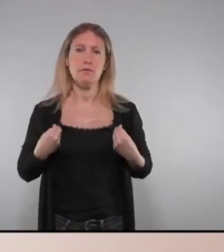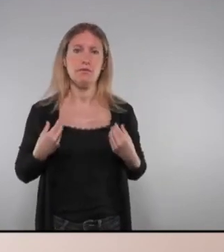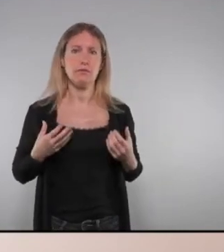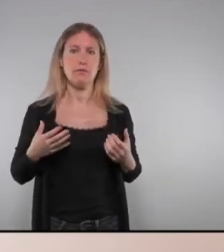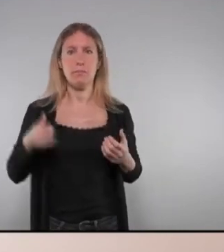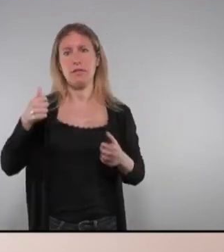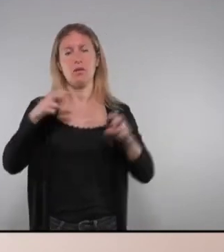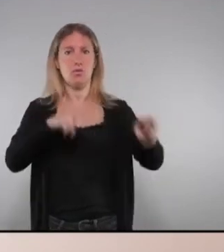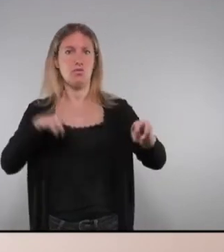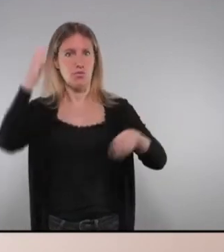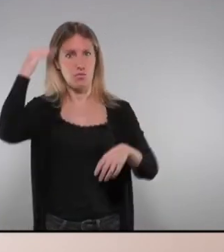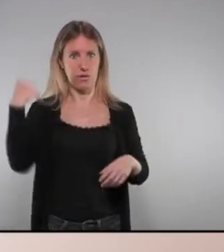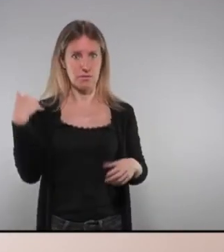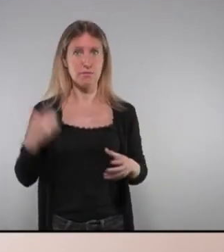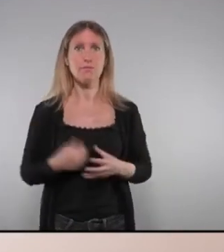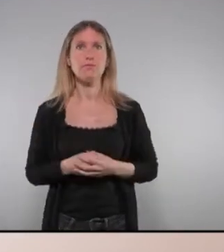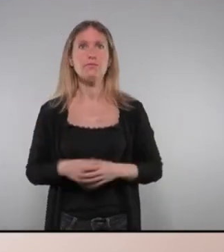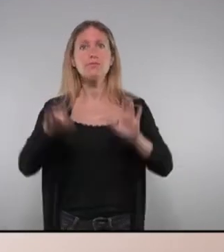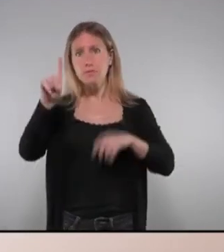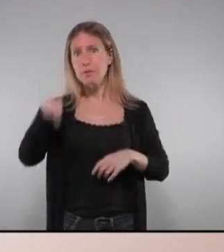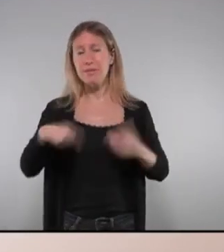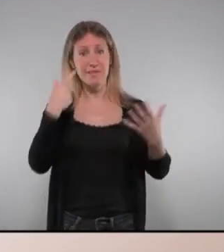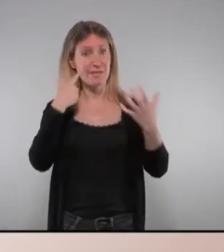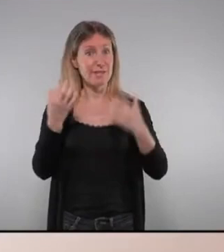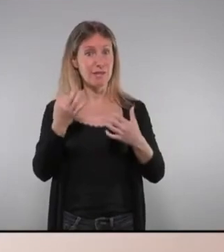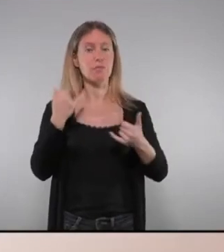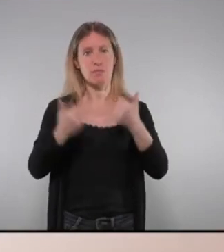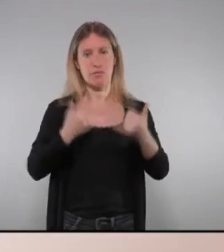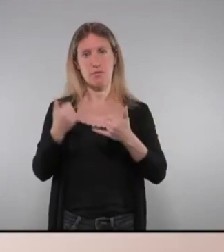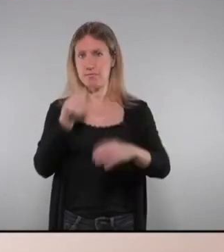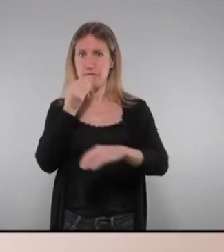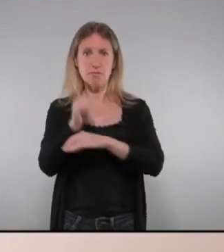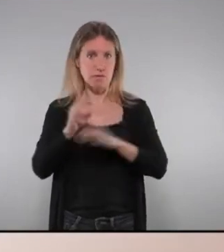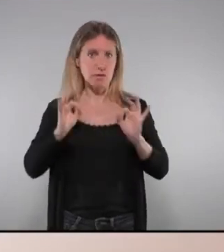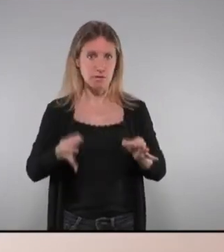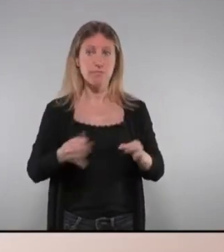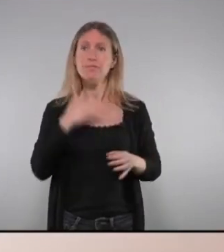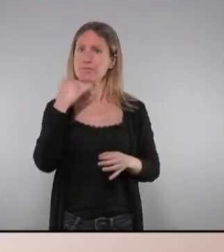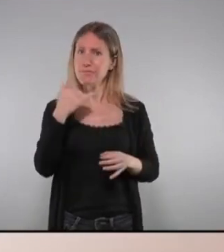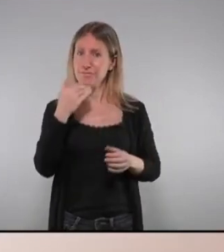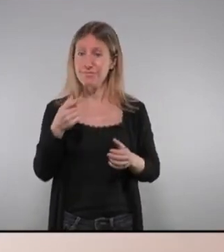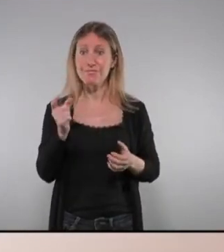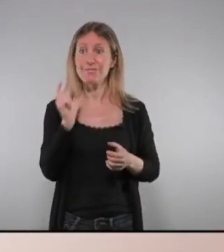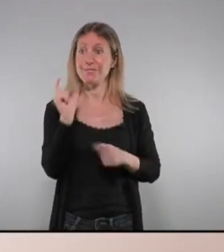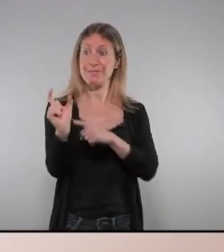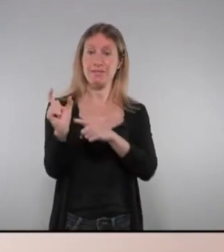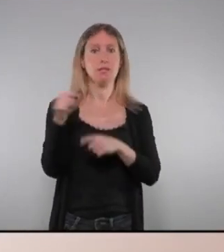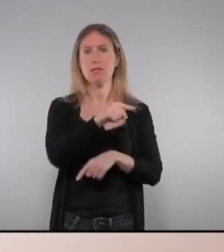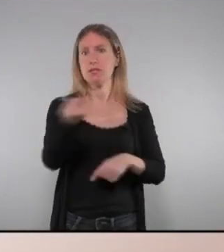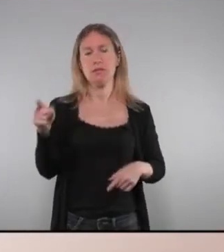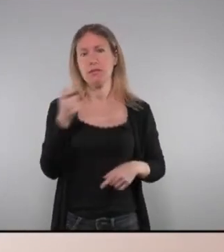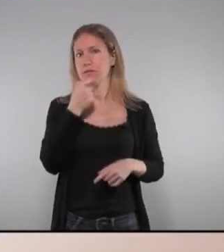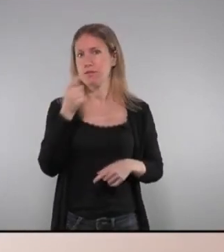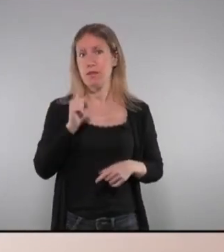més rurals i per tant més desplaçats però també és evident que tenim un problema de finançament ja sé que aquesta no és una dada que a vostès els agrada però